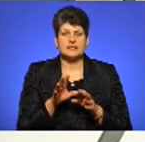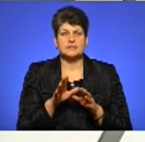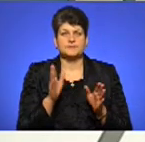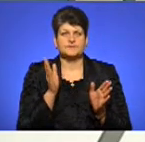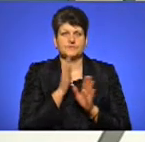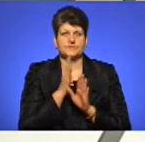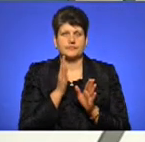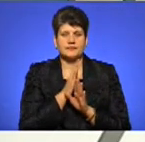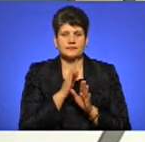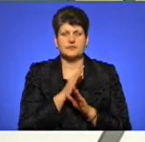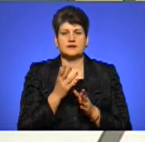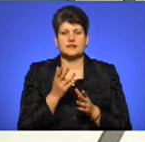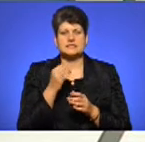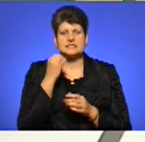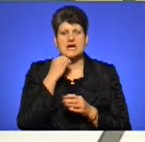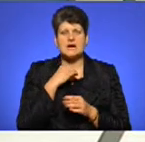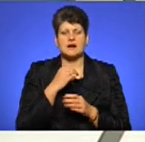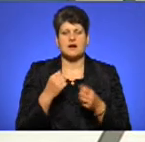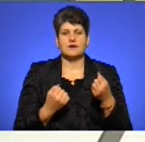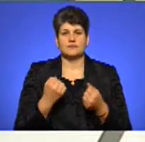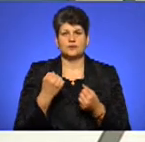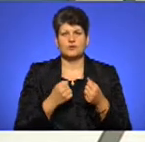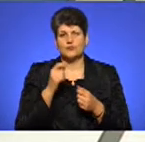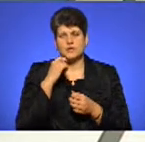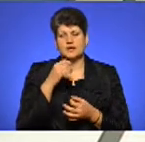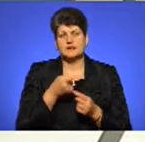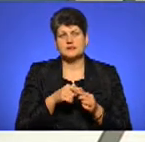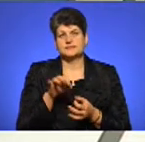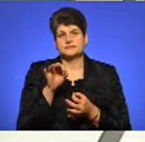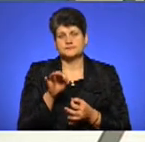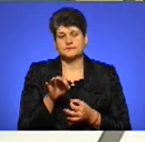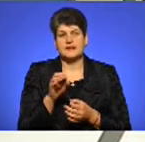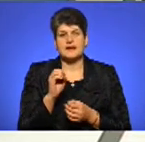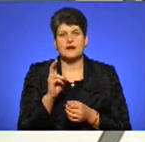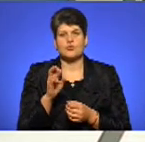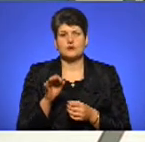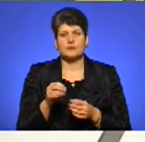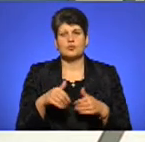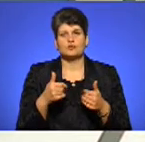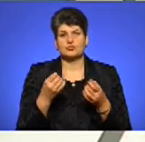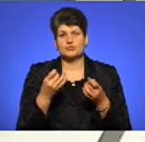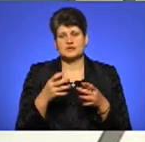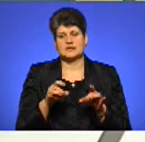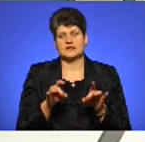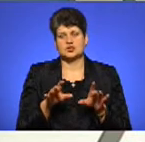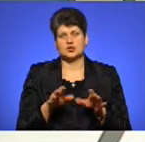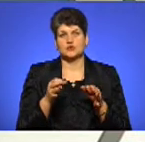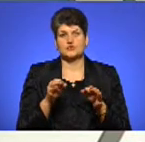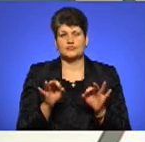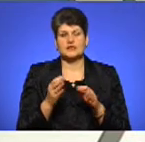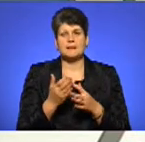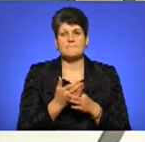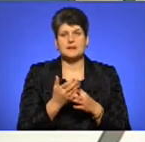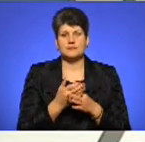автомобілів. В Україні ж це питання споко що стоїть у заторі, хоча вихід є, адже екологи пропонують просте рішення даної проблеми – дозволити пільгове